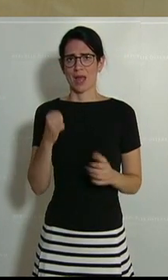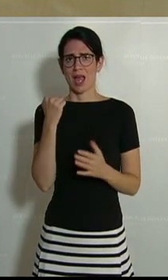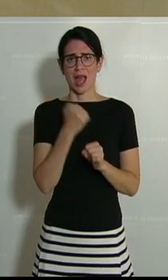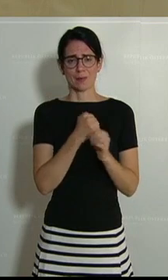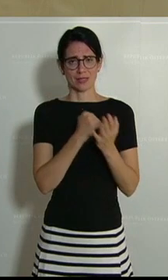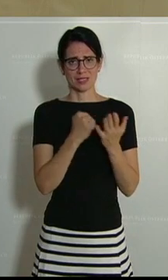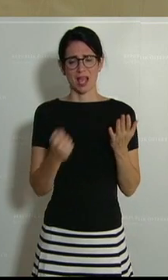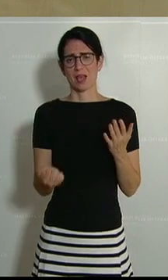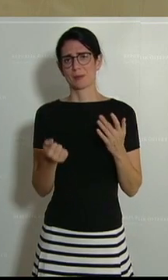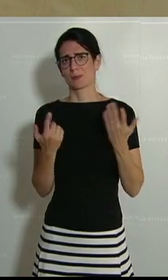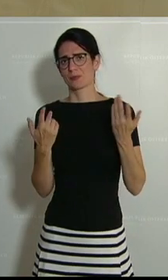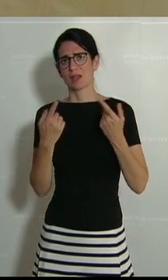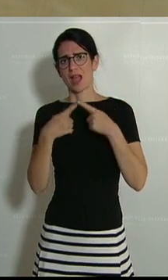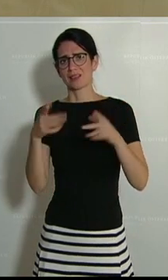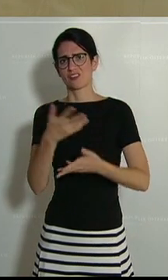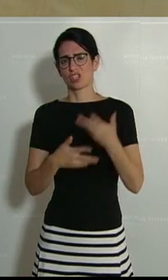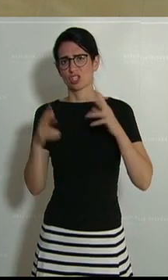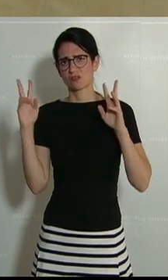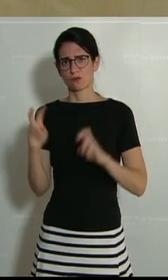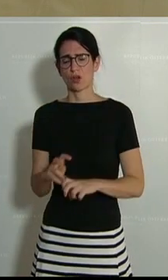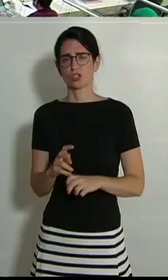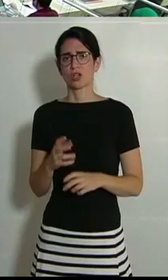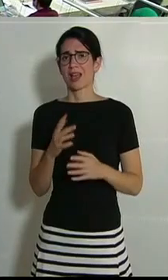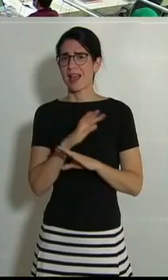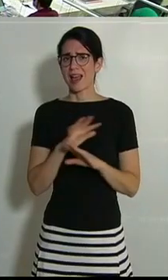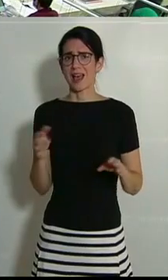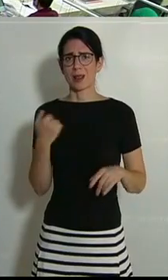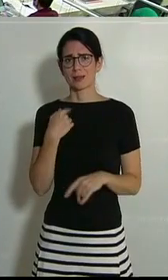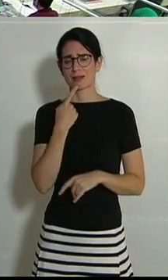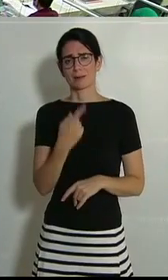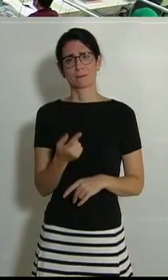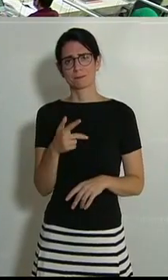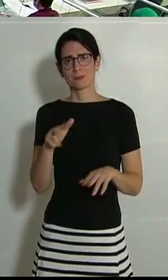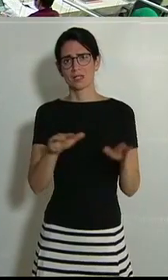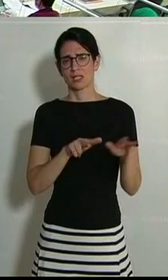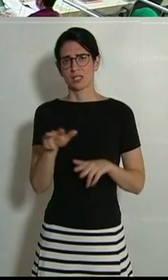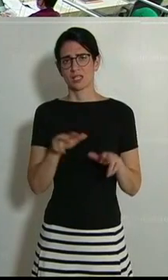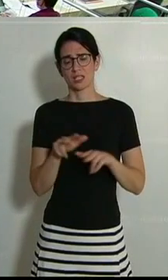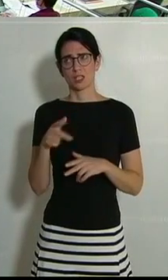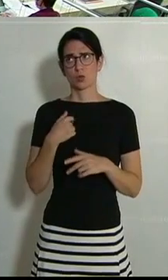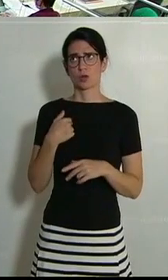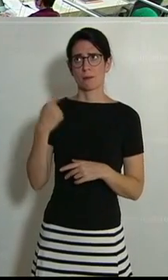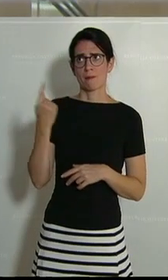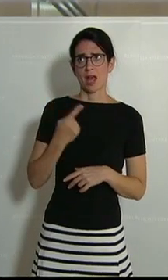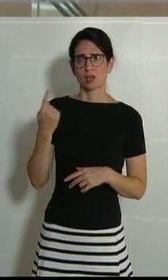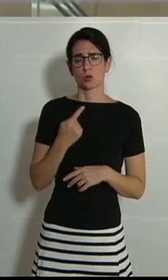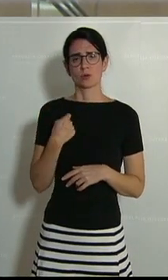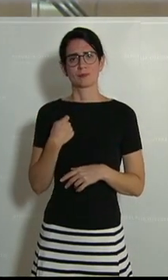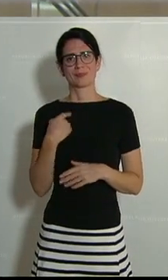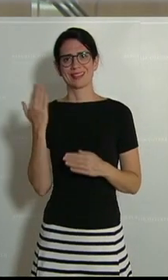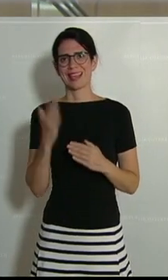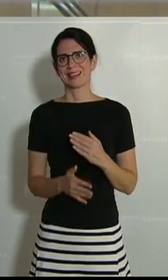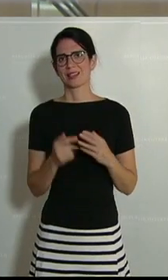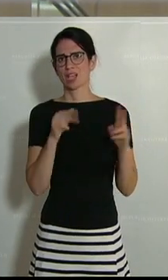AMS als auch sonst von den Wirtschaftsforschern, sollten eigentlich für die Regierung Mahnung genug sein, endlich hier